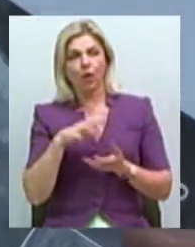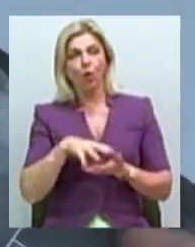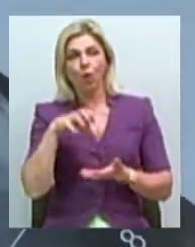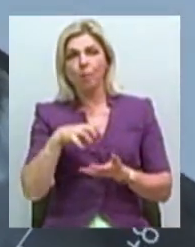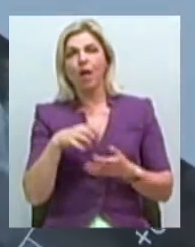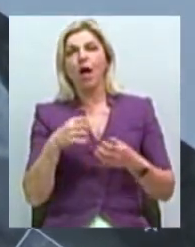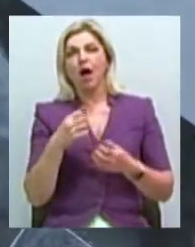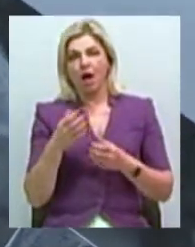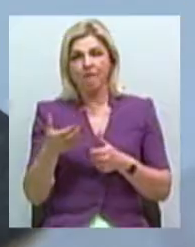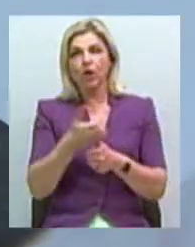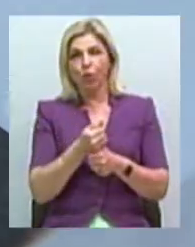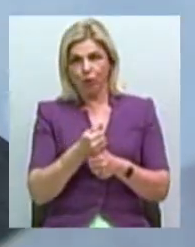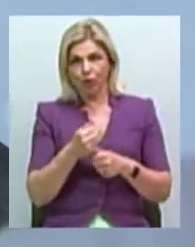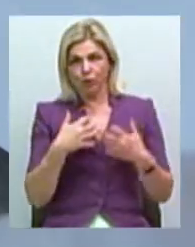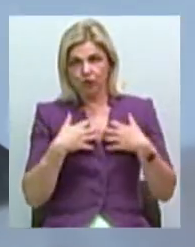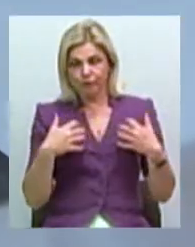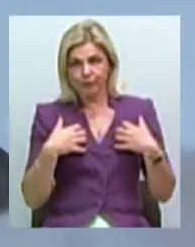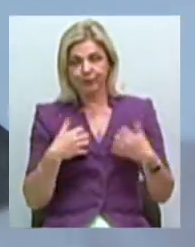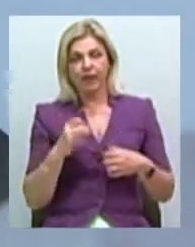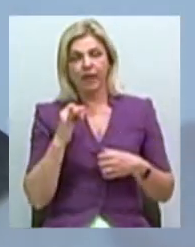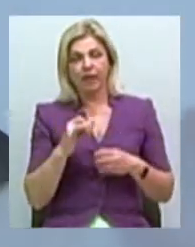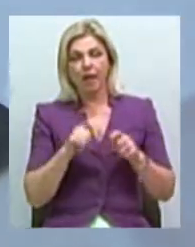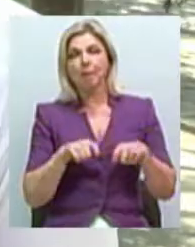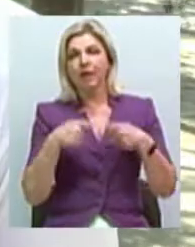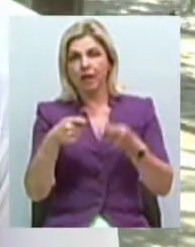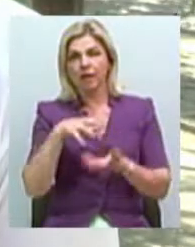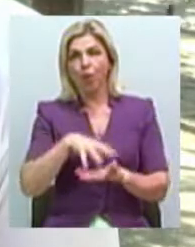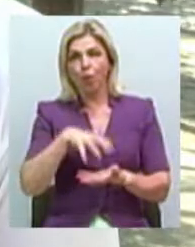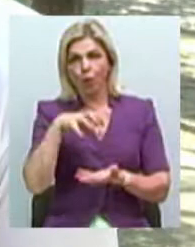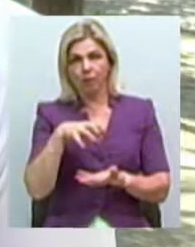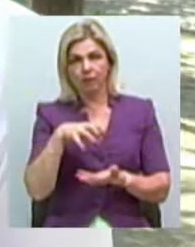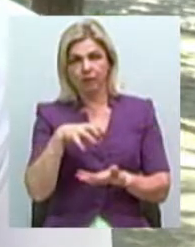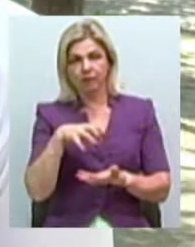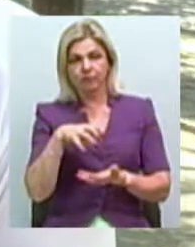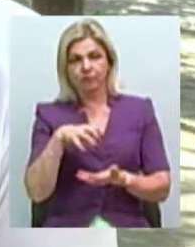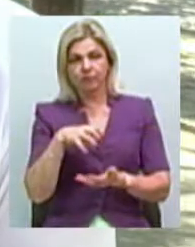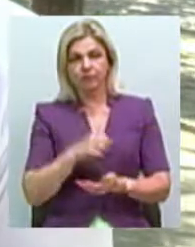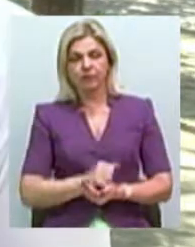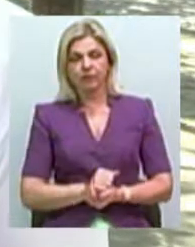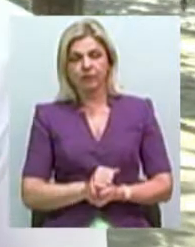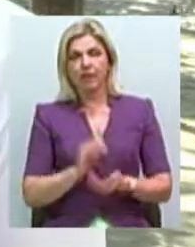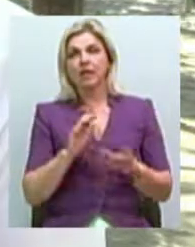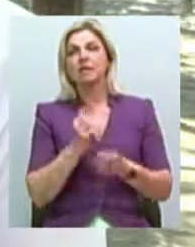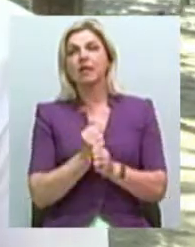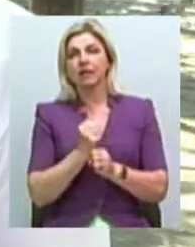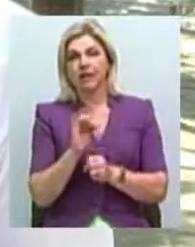Передали деякі копії скрини з інтернету